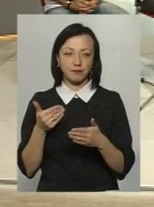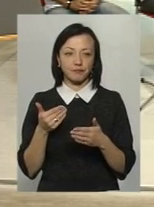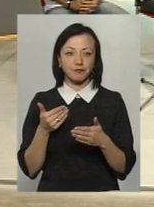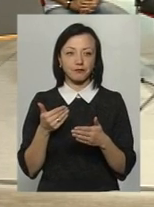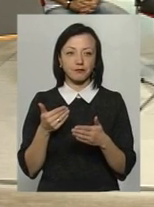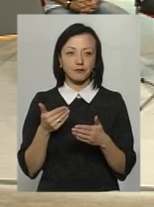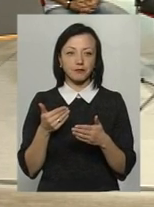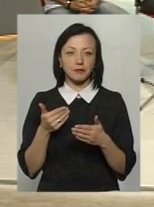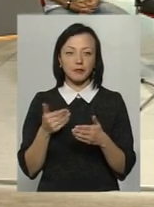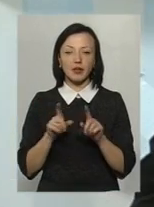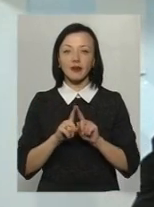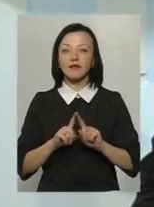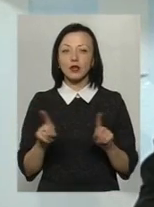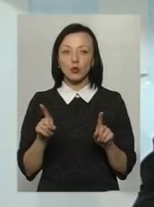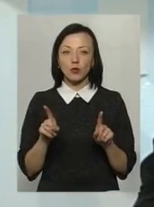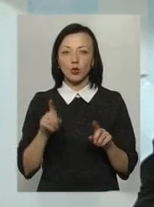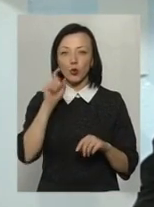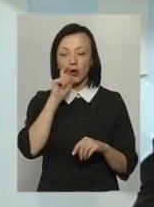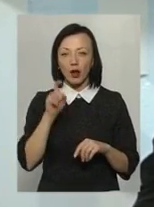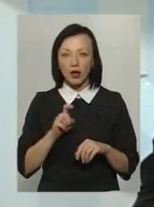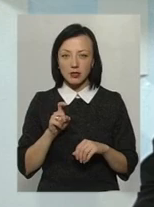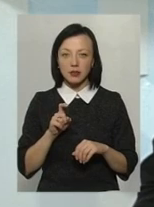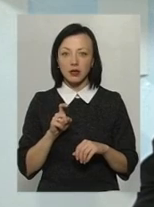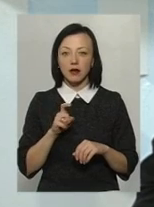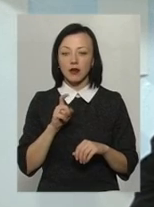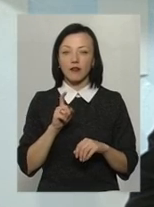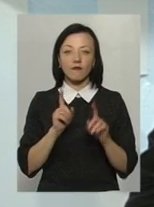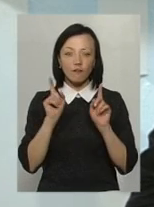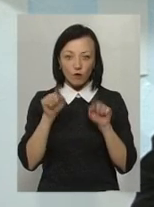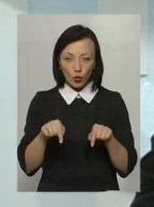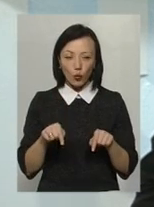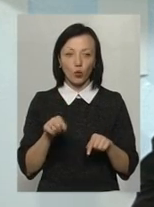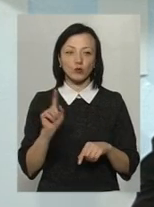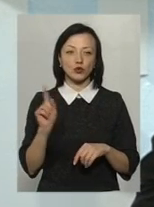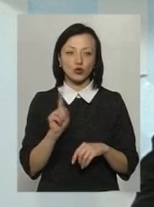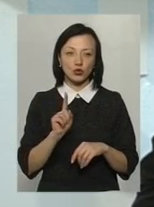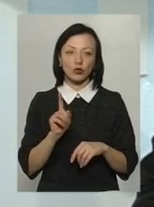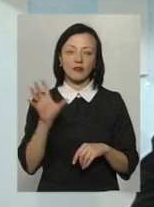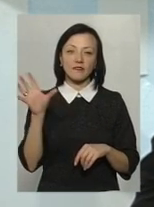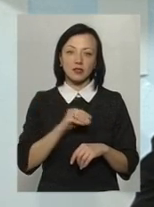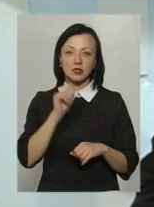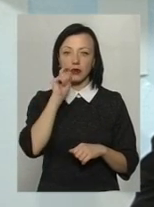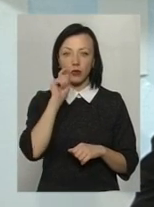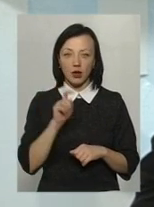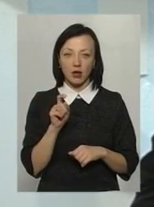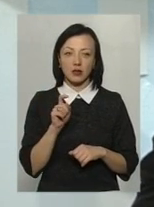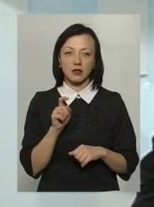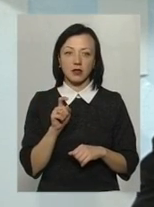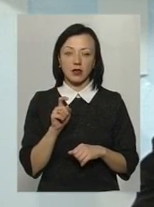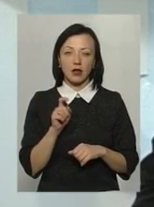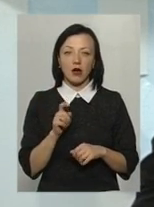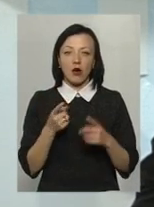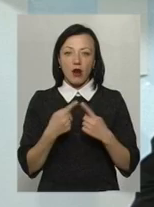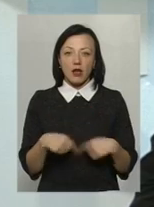можу сказати, феномен український в тому проявився, що, допустим, всеукраїнська общественна